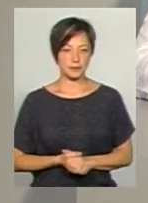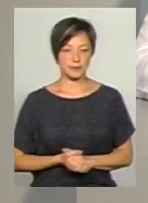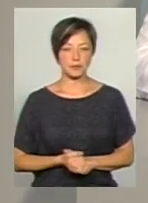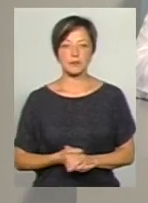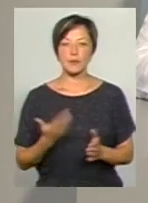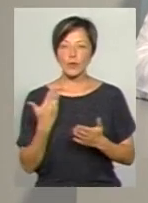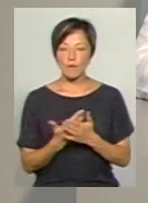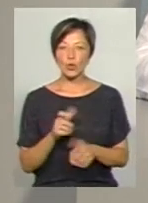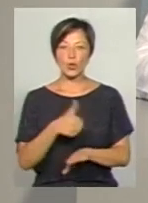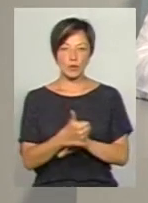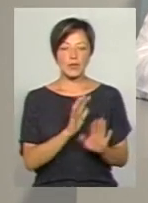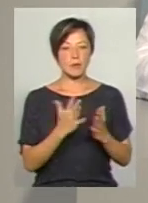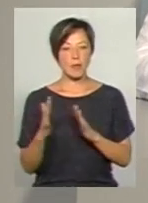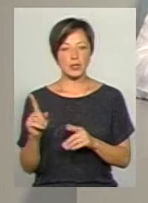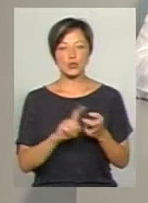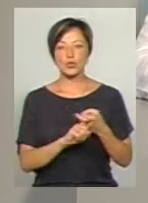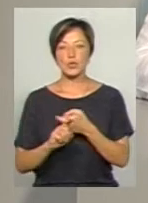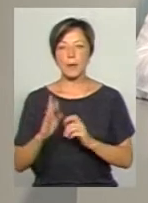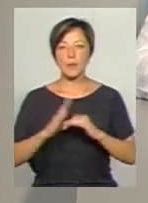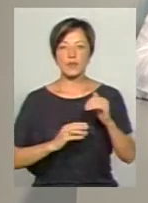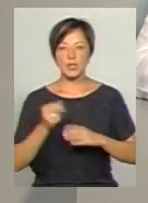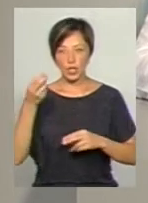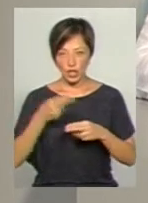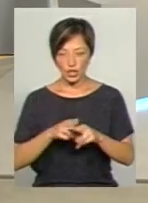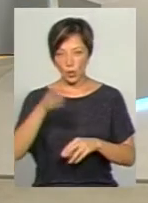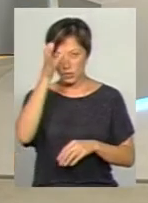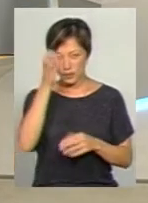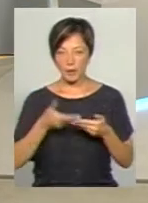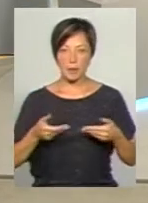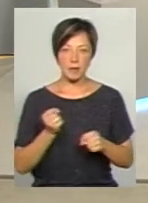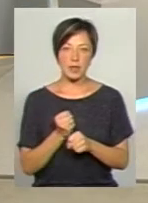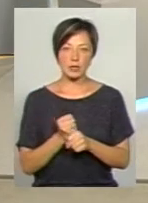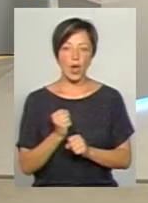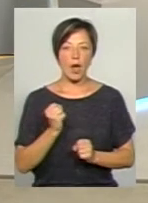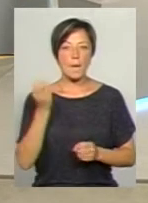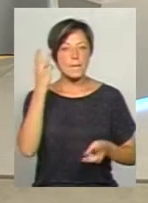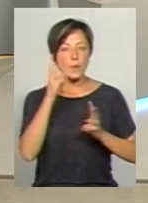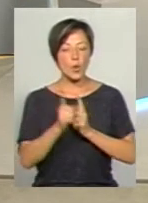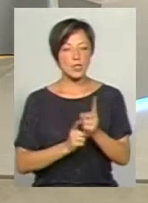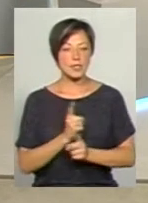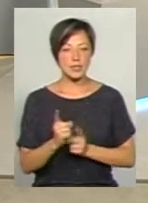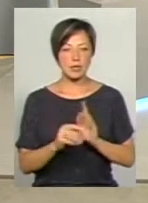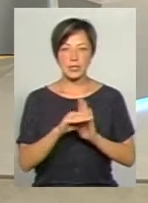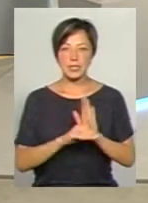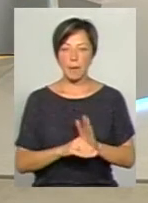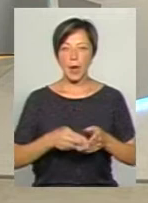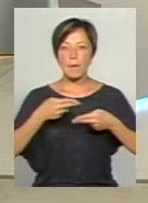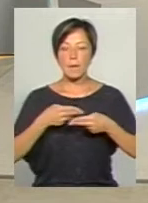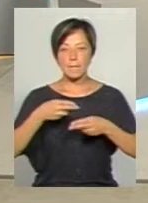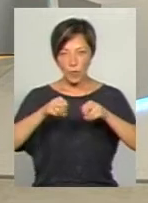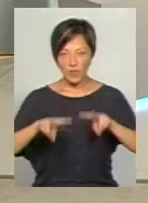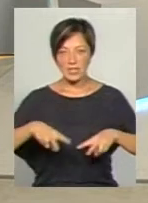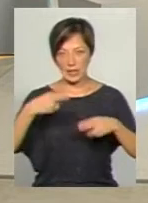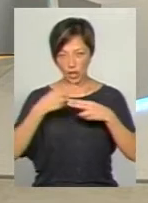Ось основні моменти. Що стосується професійно-технічної освіти, ми працюємо над модернізацією системи професійно-технічної освіти, яка має